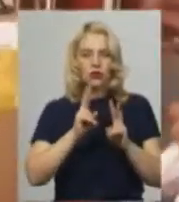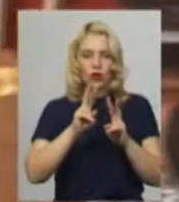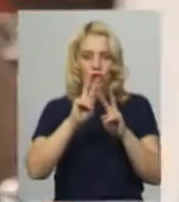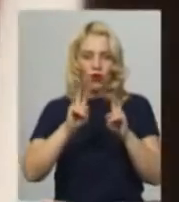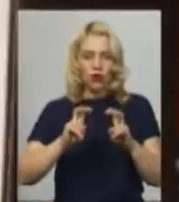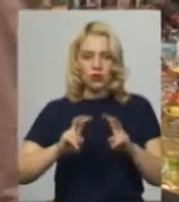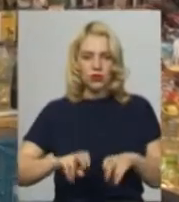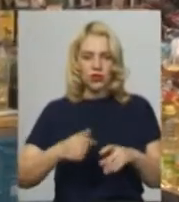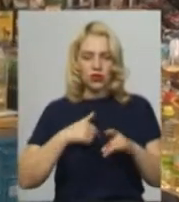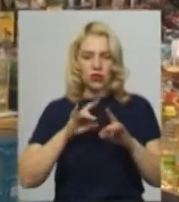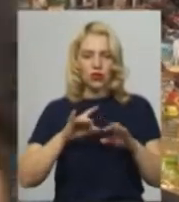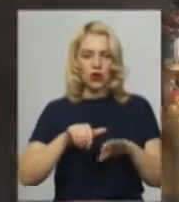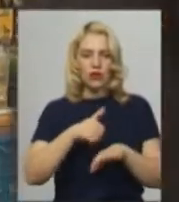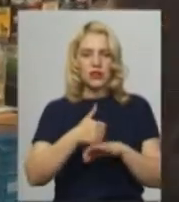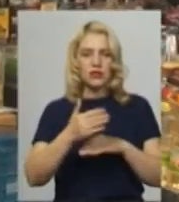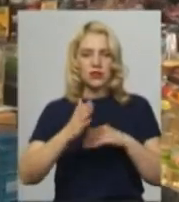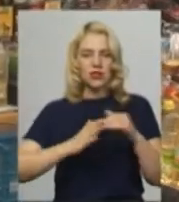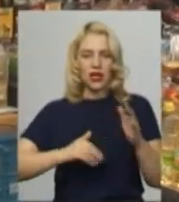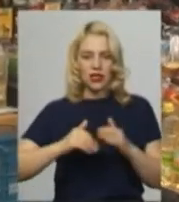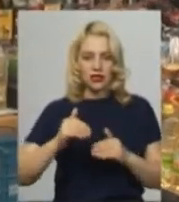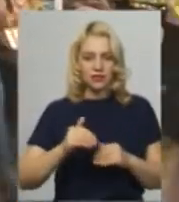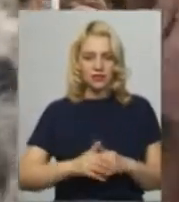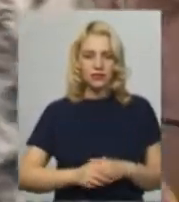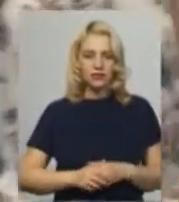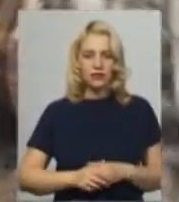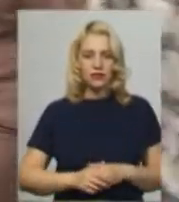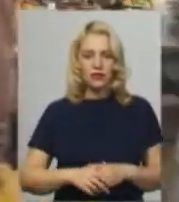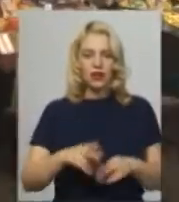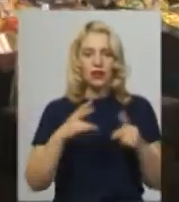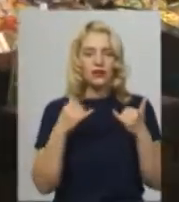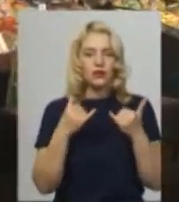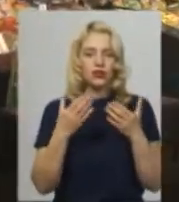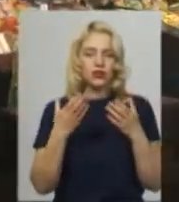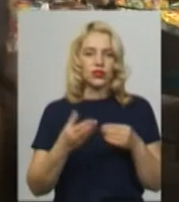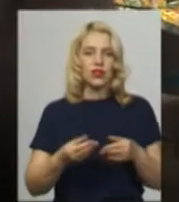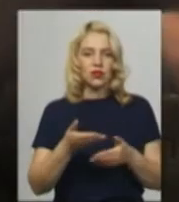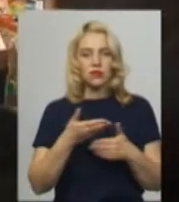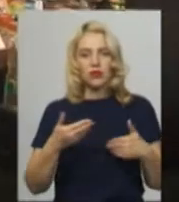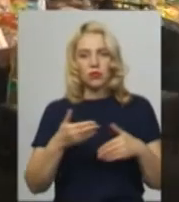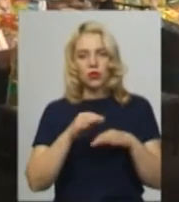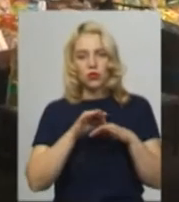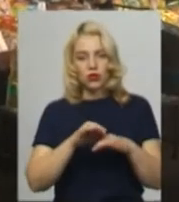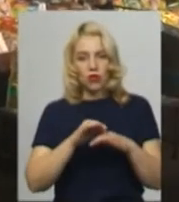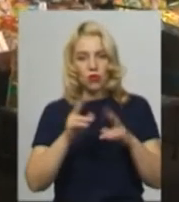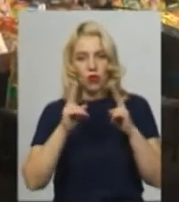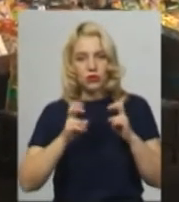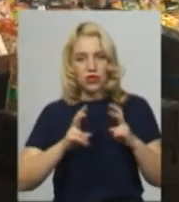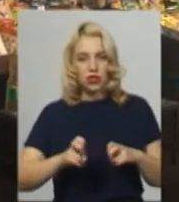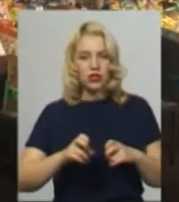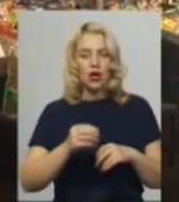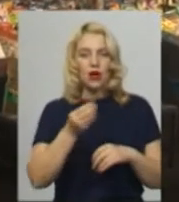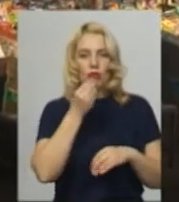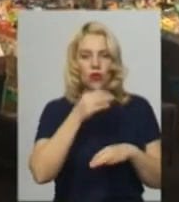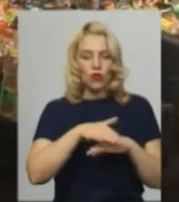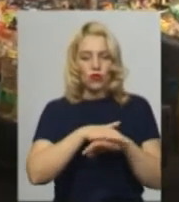Хмельницького управління Держпродспоживслужби Жана Софіяну. На сьогоднішній день ми проводимо обстеження продовольчих